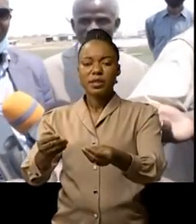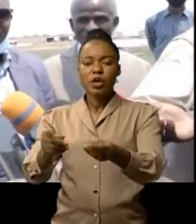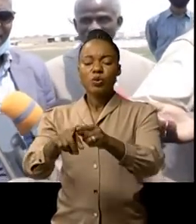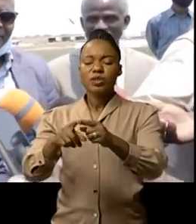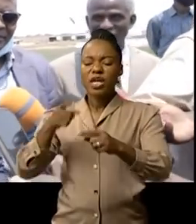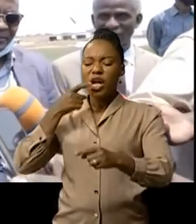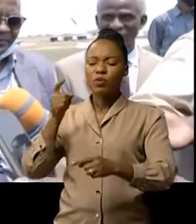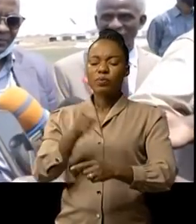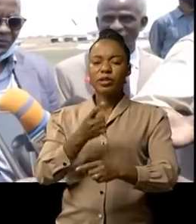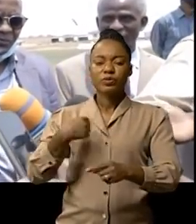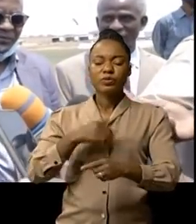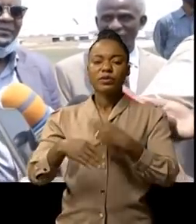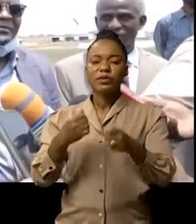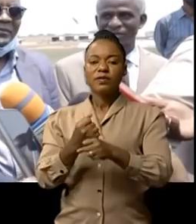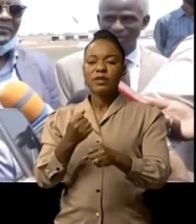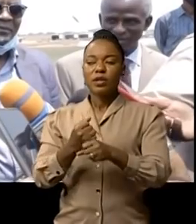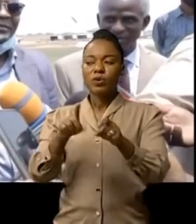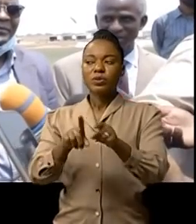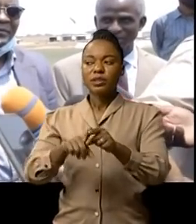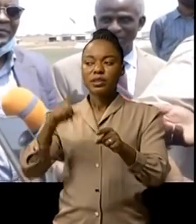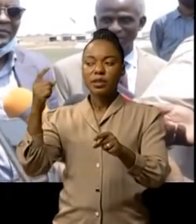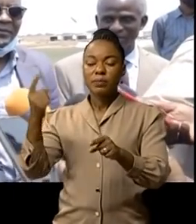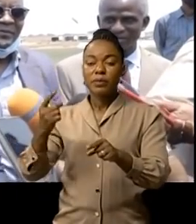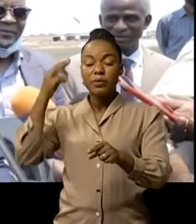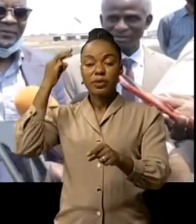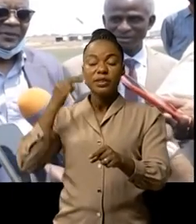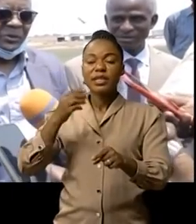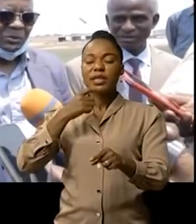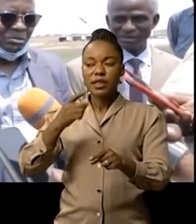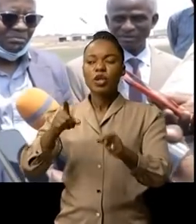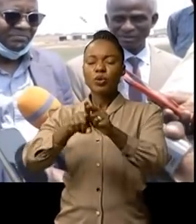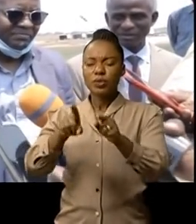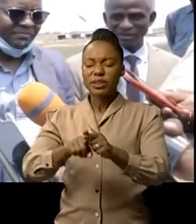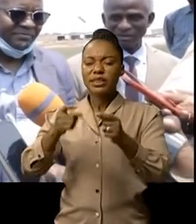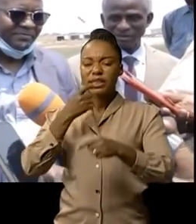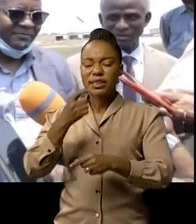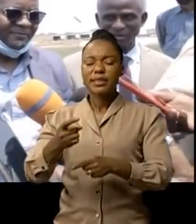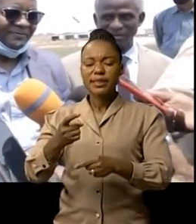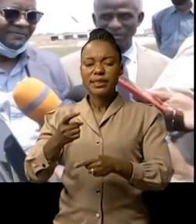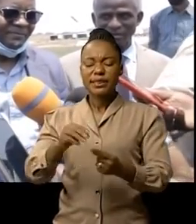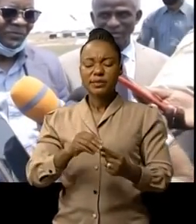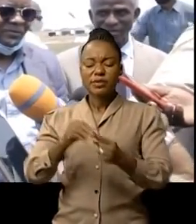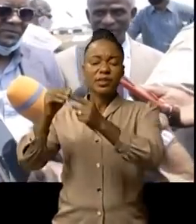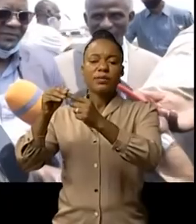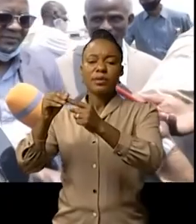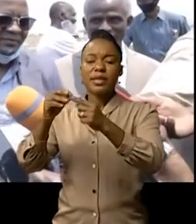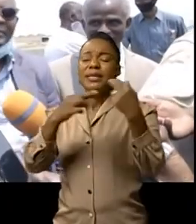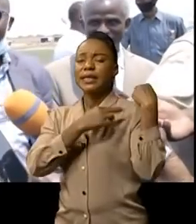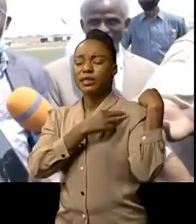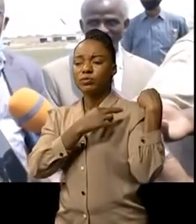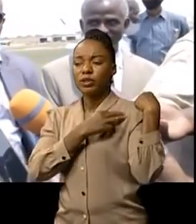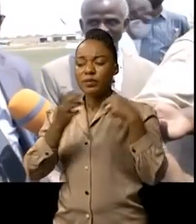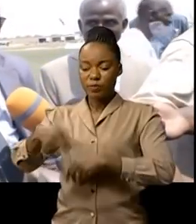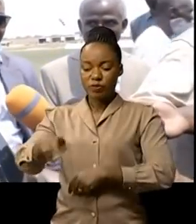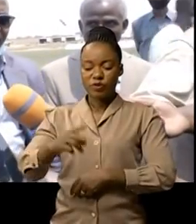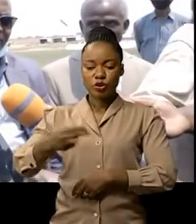le premier ministre qui a accepté qu'on le fasse maintenant je veux aussi remercier de manière particulière les autorités professionnelles